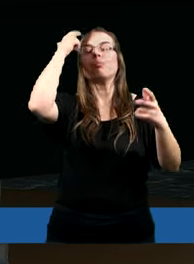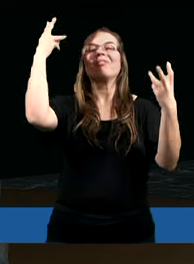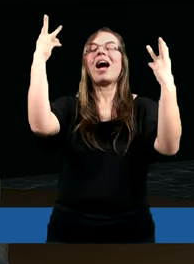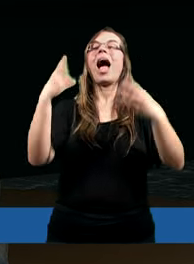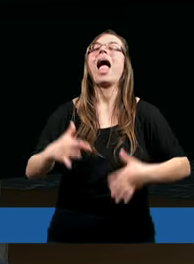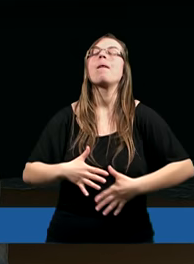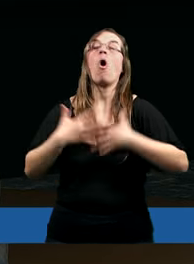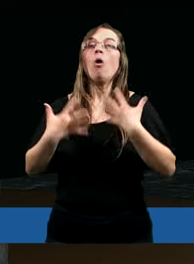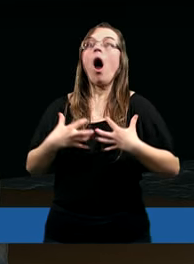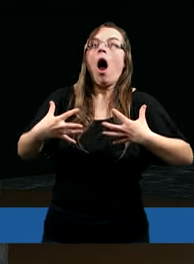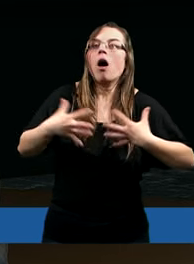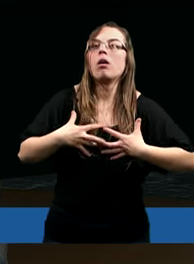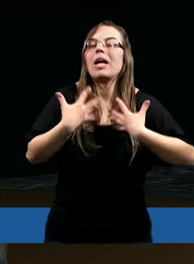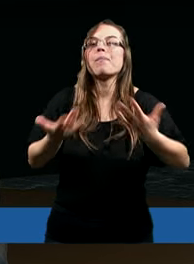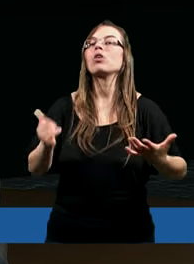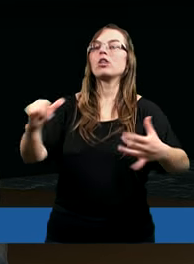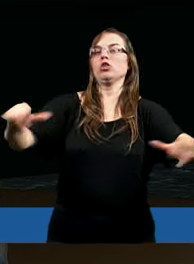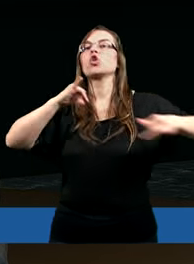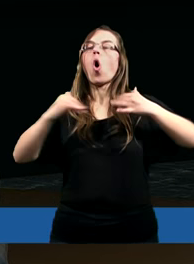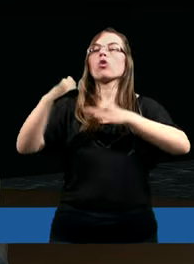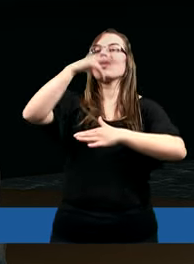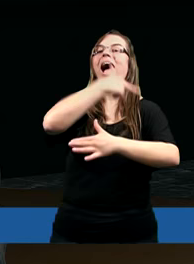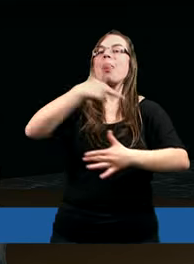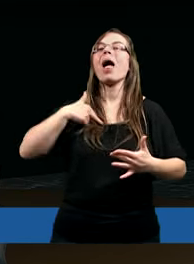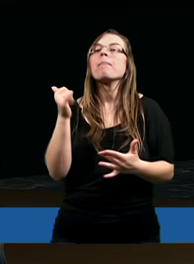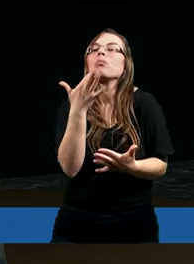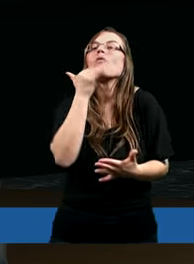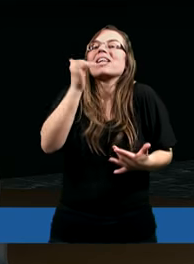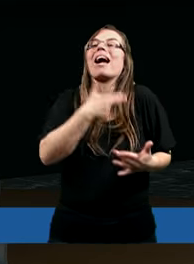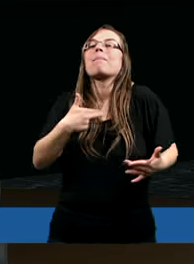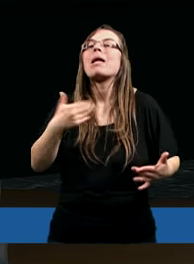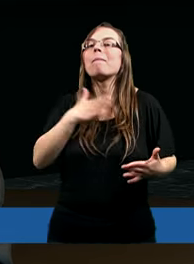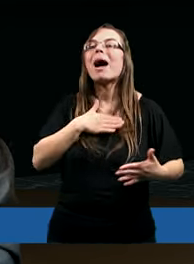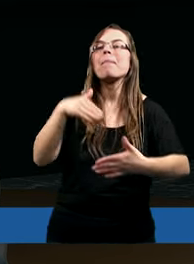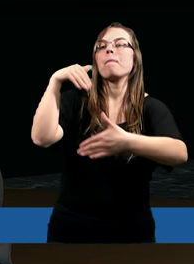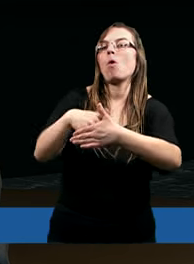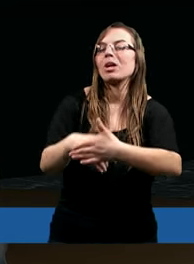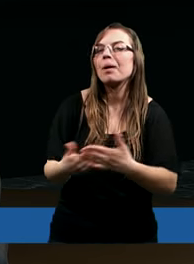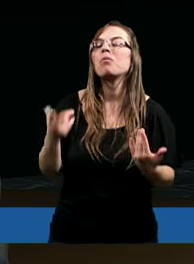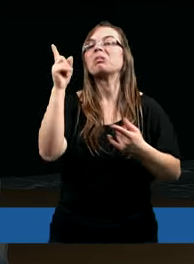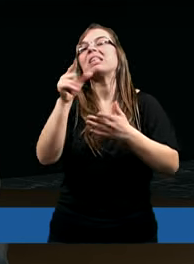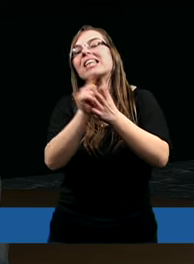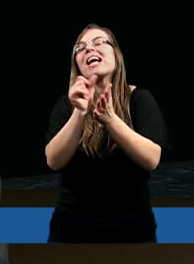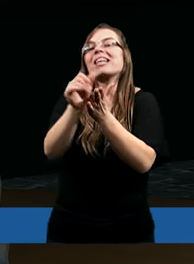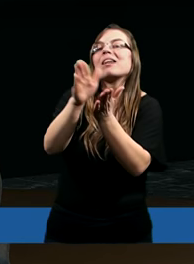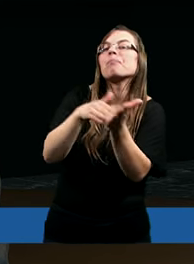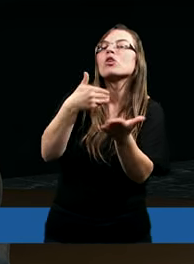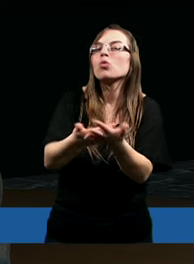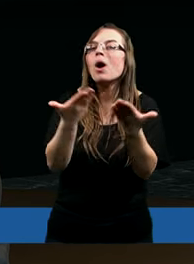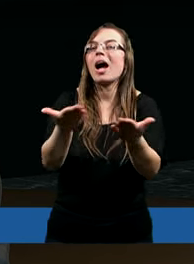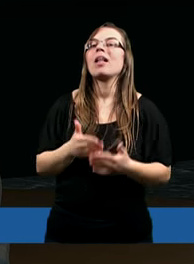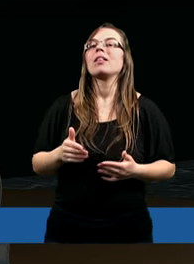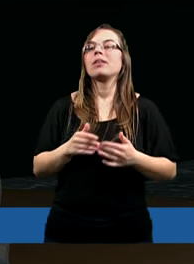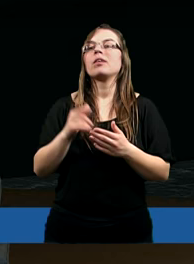emocjami i emocje czasem rządzą i mówią nam, jak mamy postępować. Na przykład proste takie coś. Kiedy słyszę,